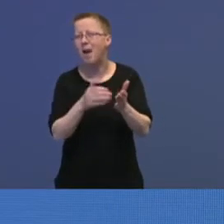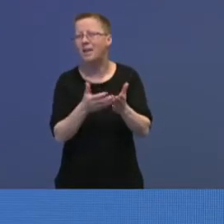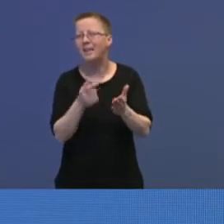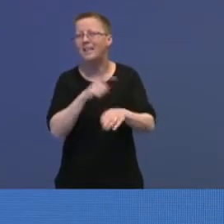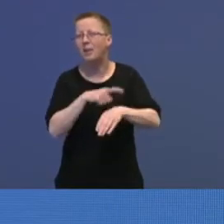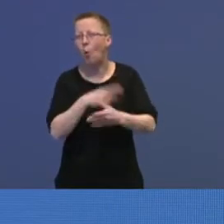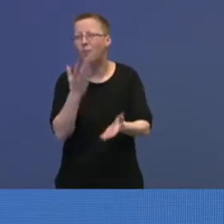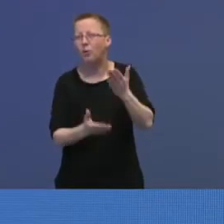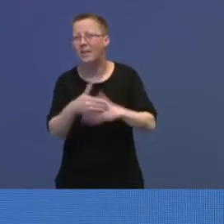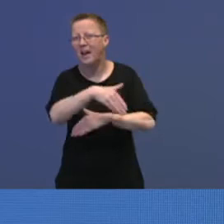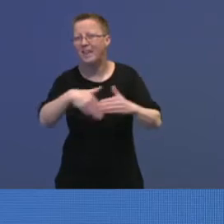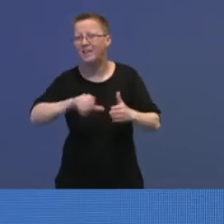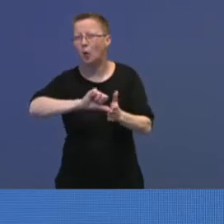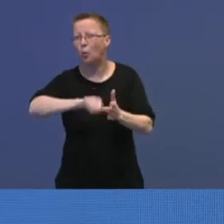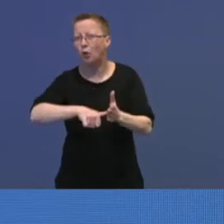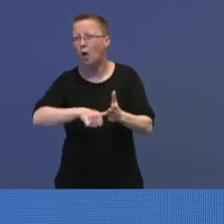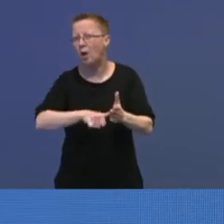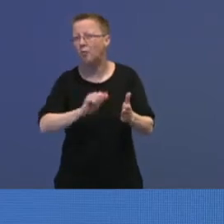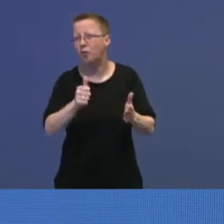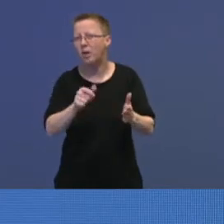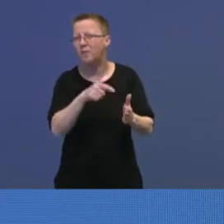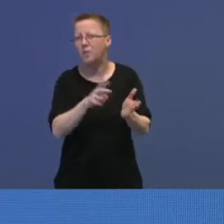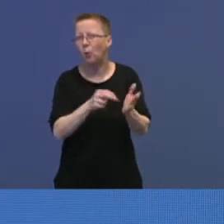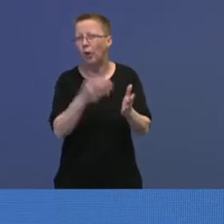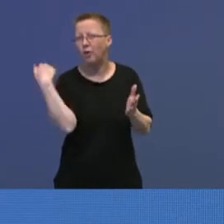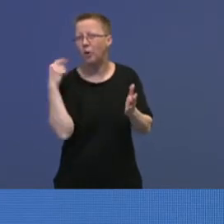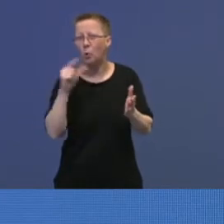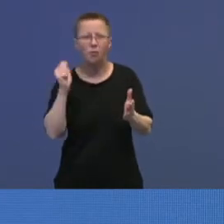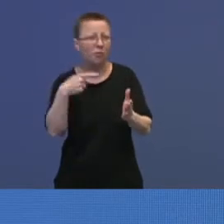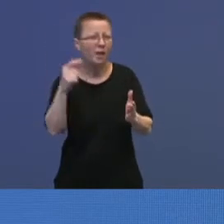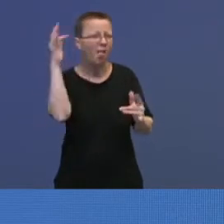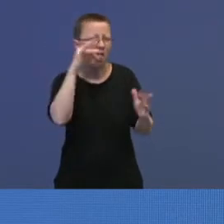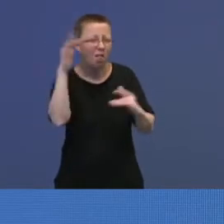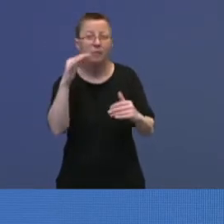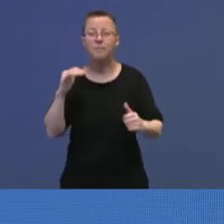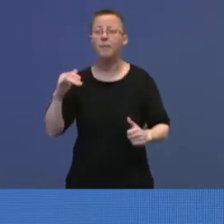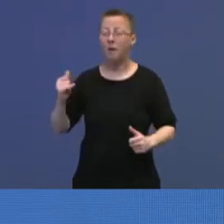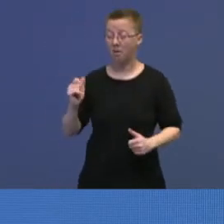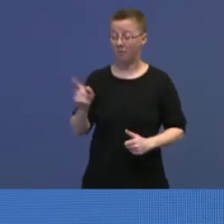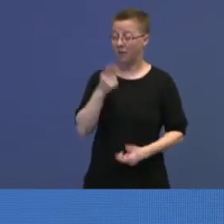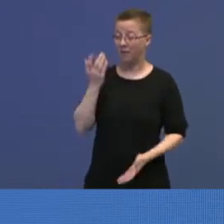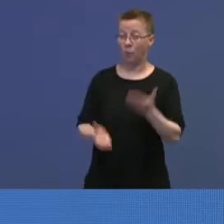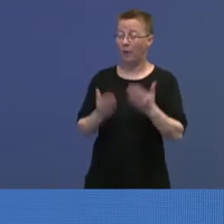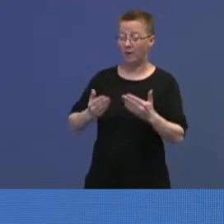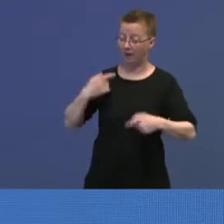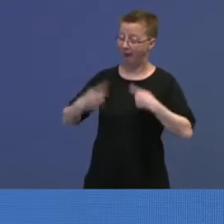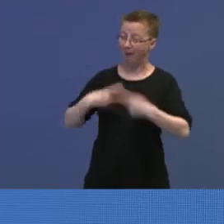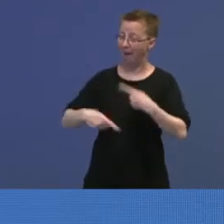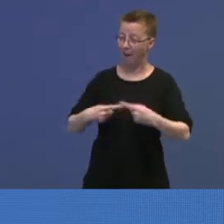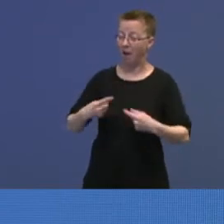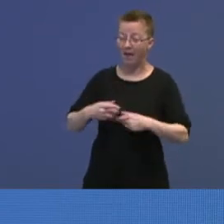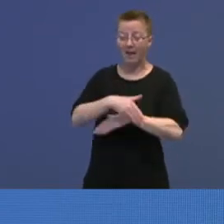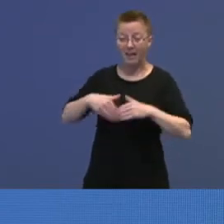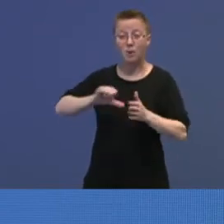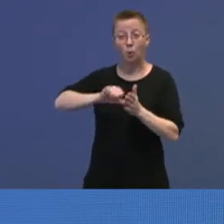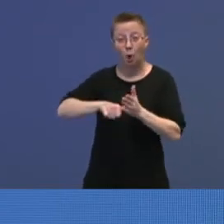spurt om allerede siden forrige uke. Hva er det det trenger å tenke på? Vi vurderer fortløpende om grensekontroll er